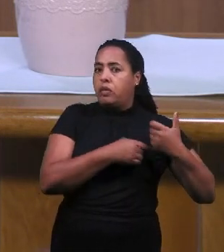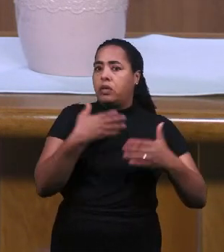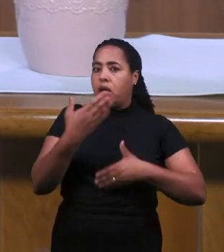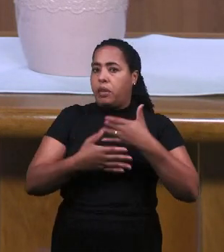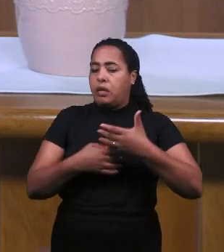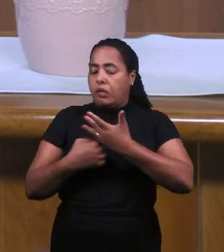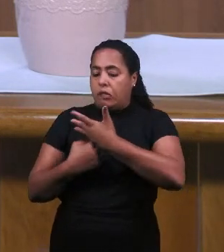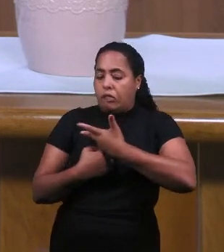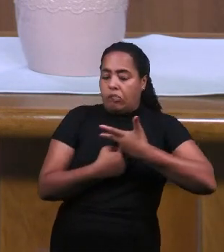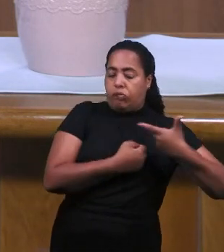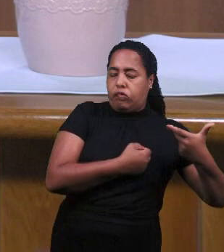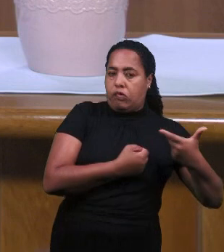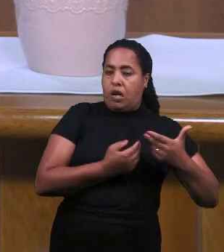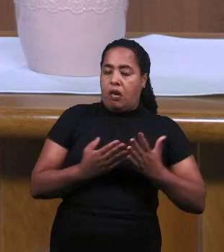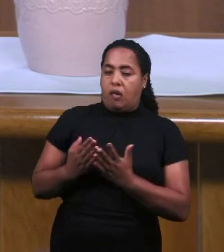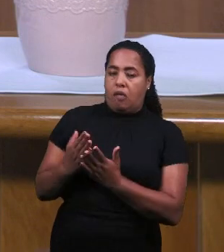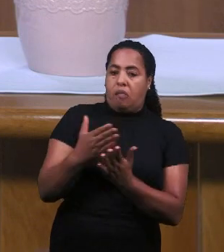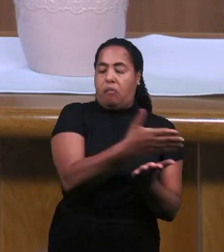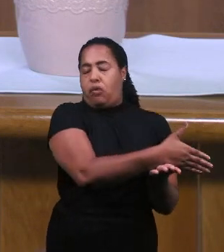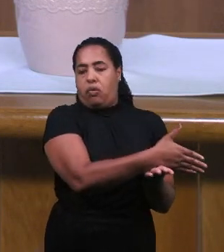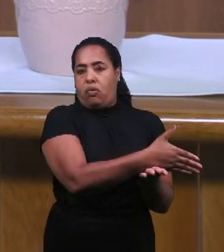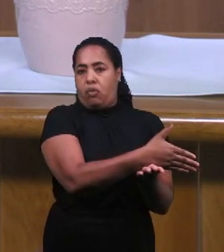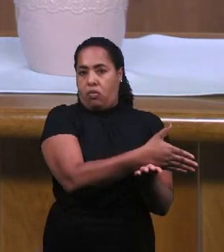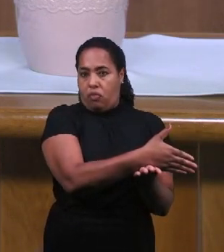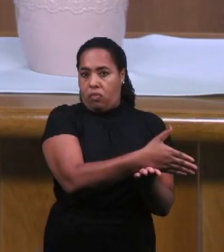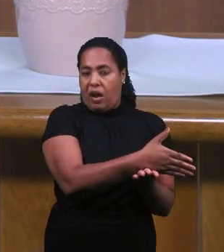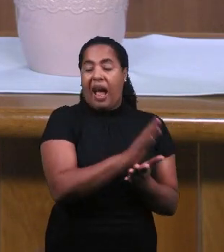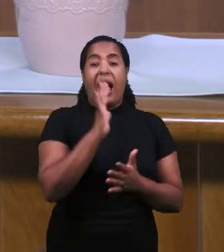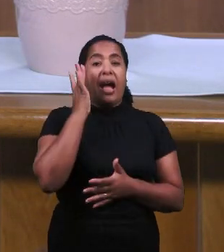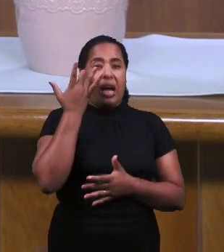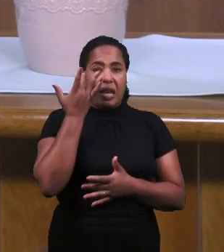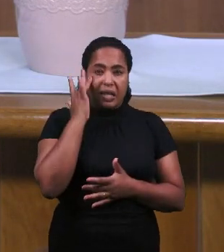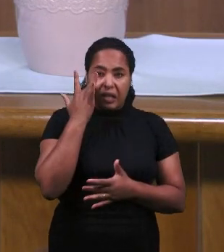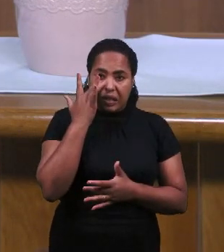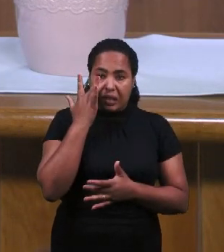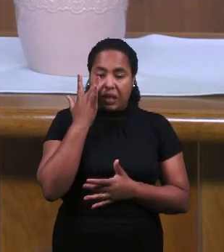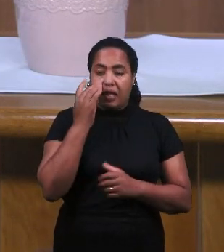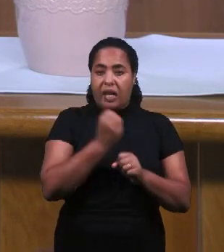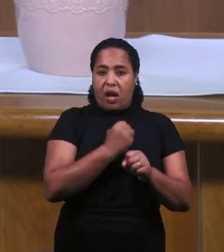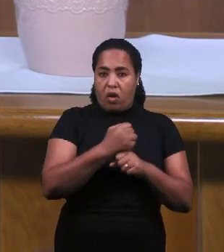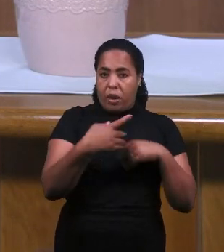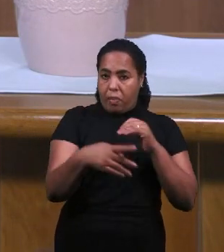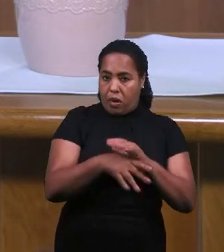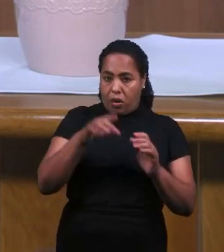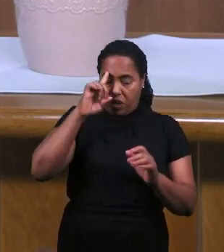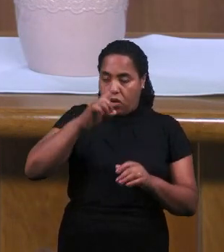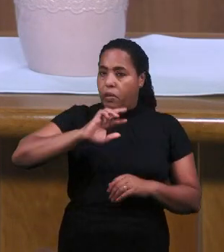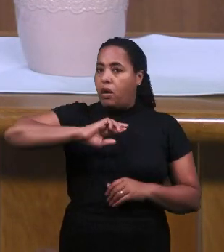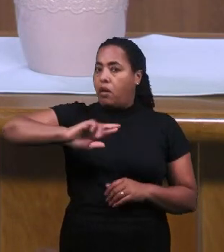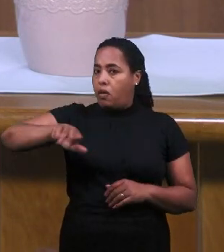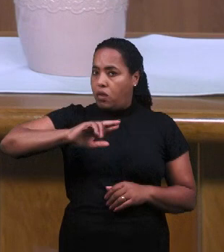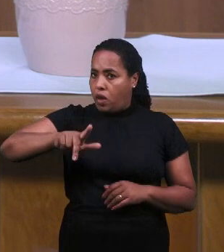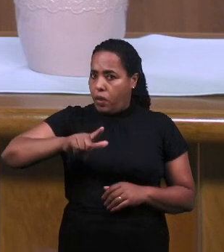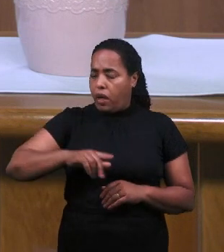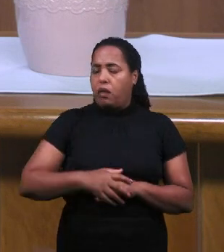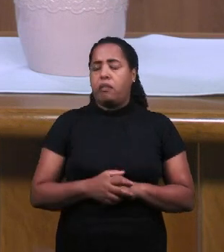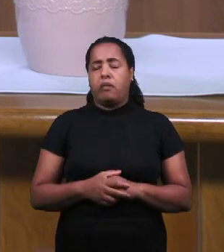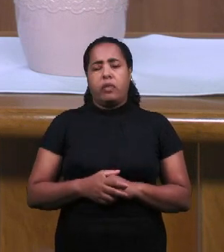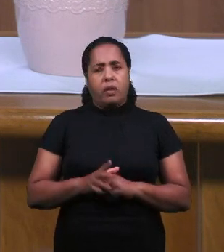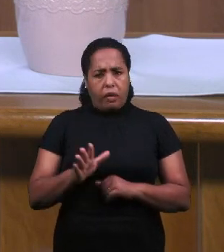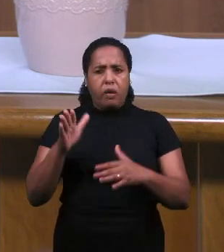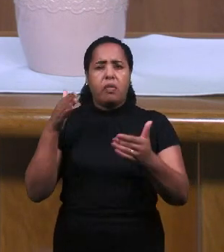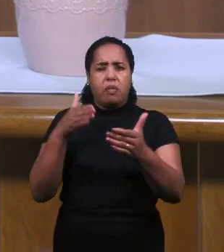Человека Увести Из присутствия Божия Ввести В отступничество Думая Что